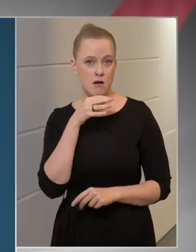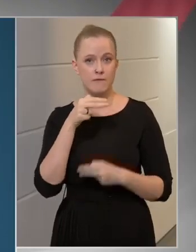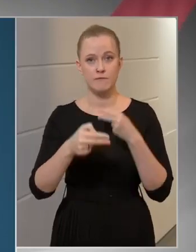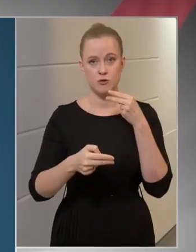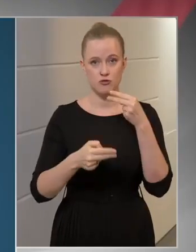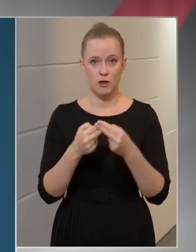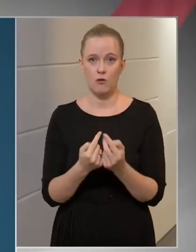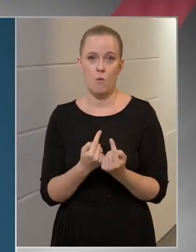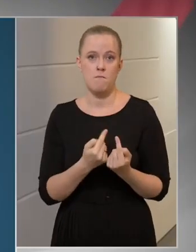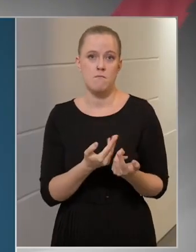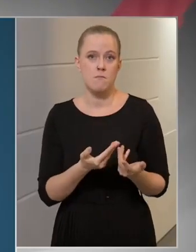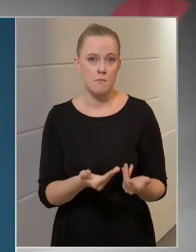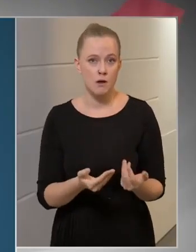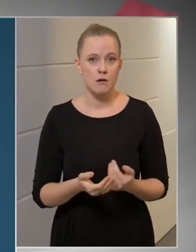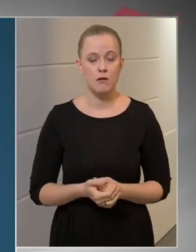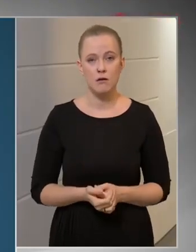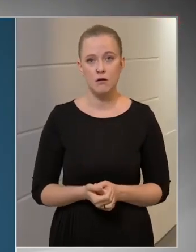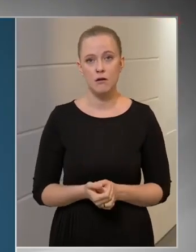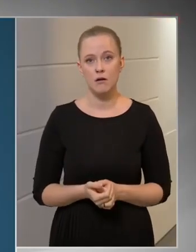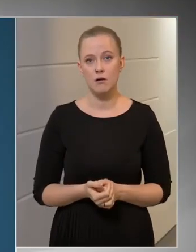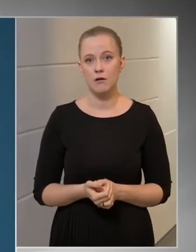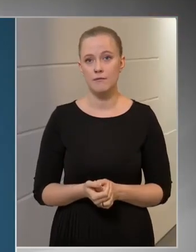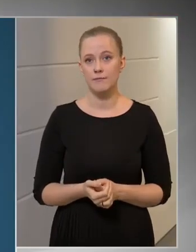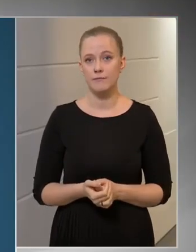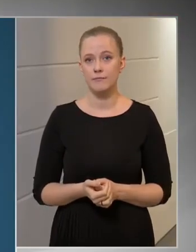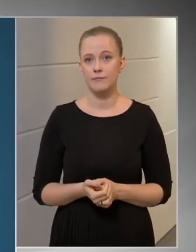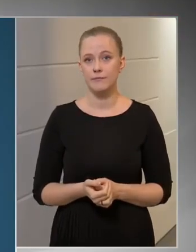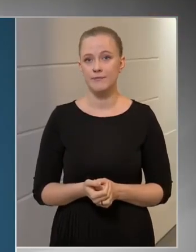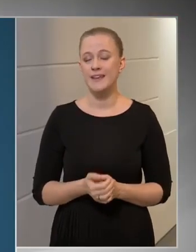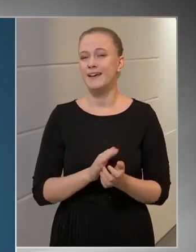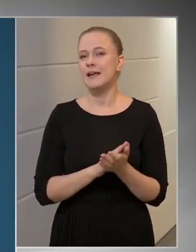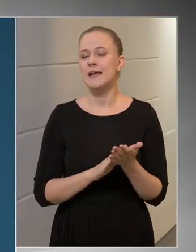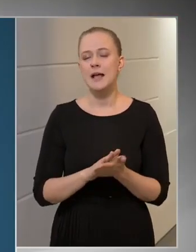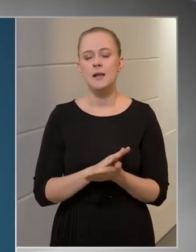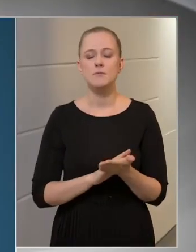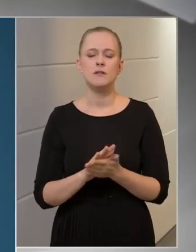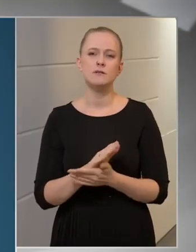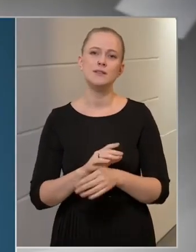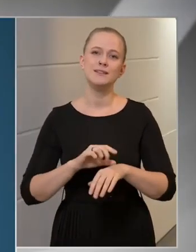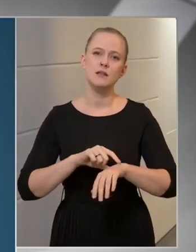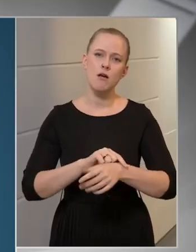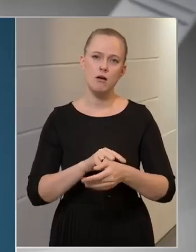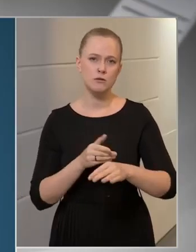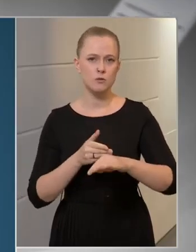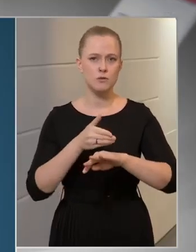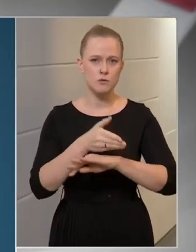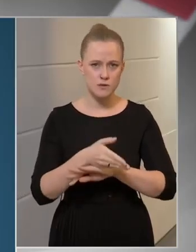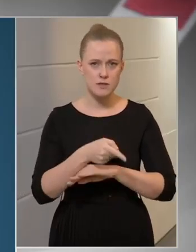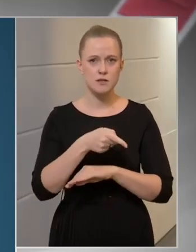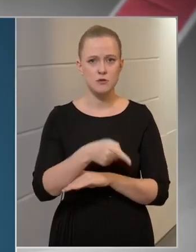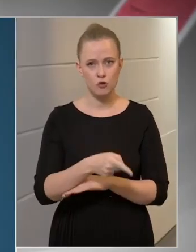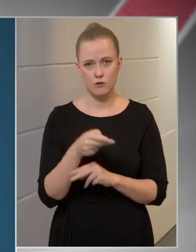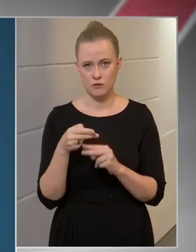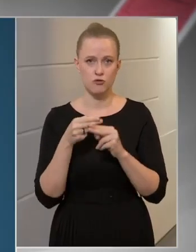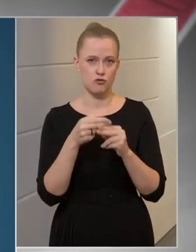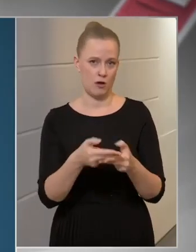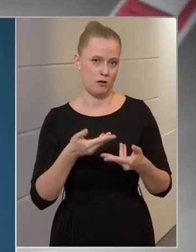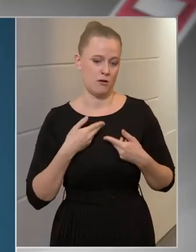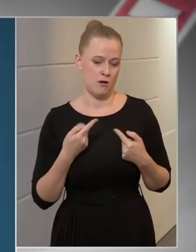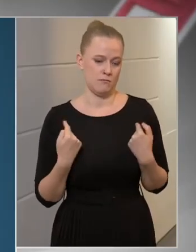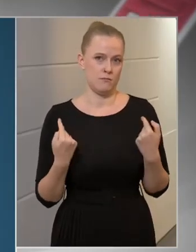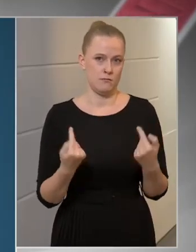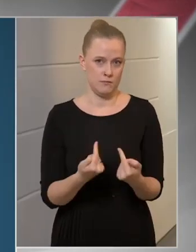önmagában jellemzően a diagnózishoz segít hozzá